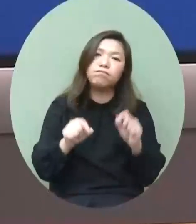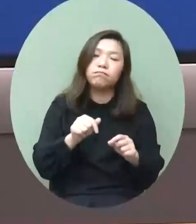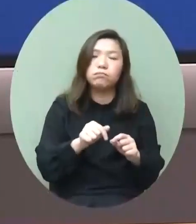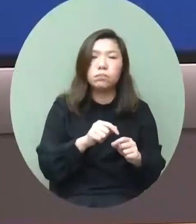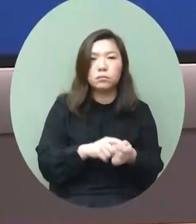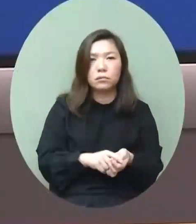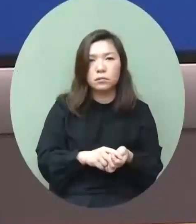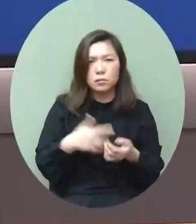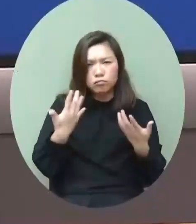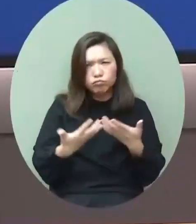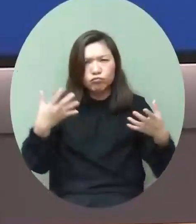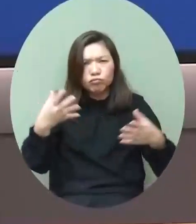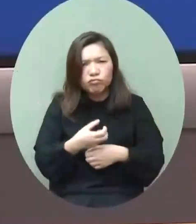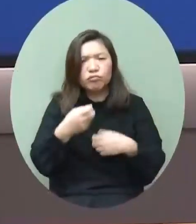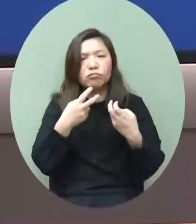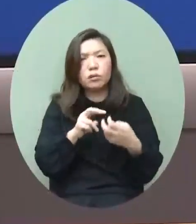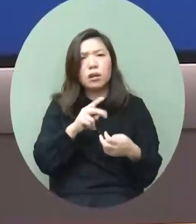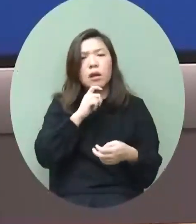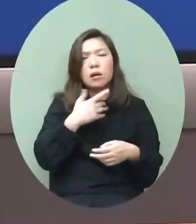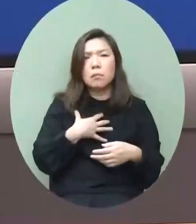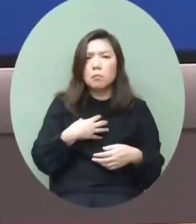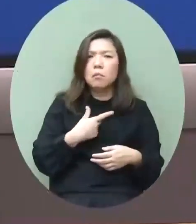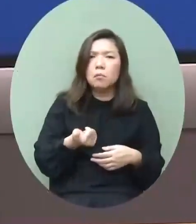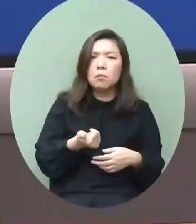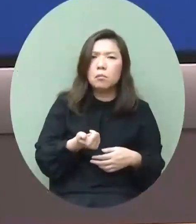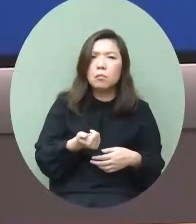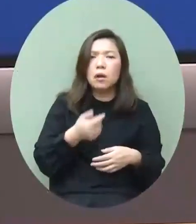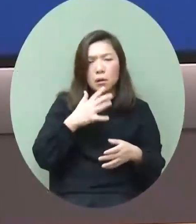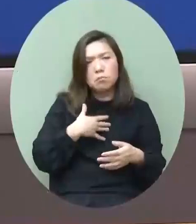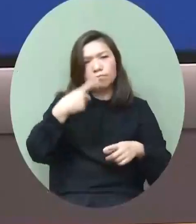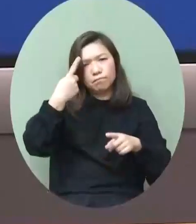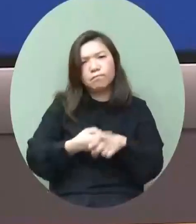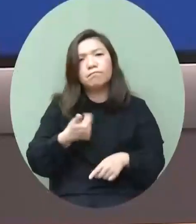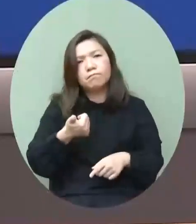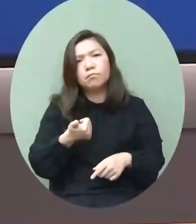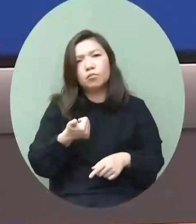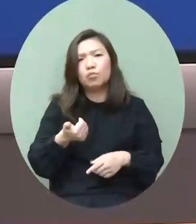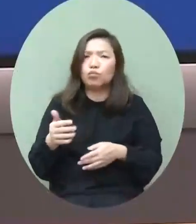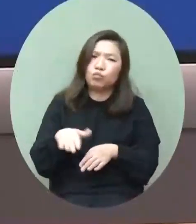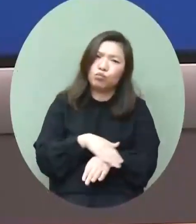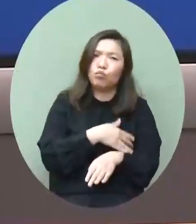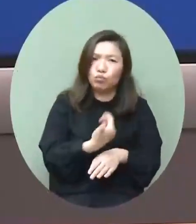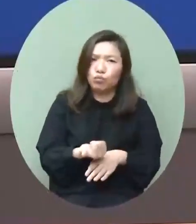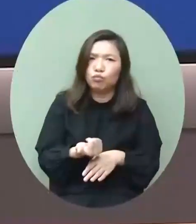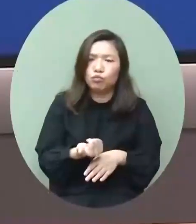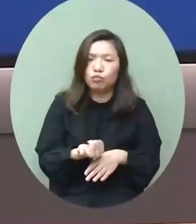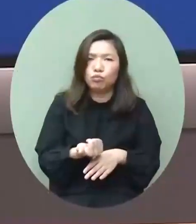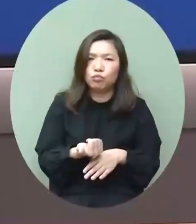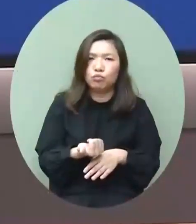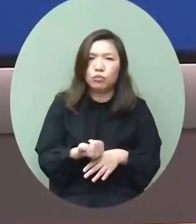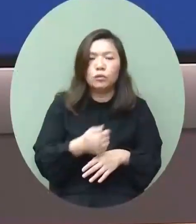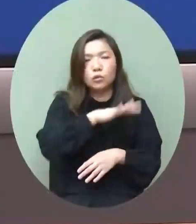所以整體來說我覺得氣氛都是很務實很和諧大家都希望能夠